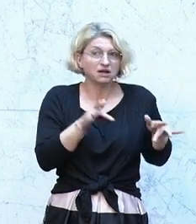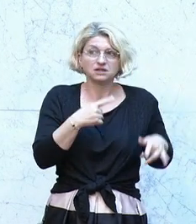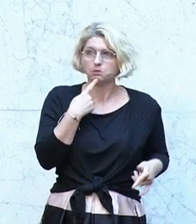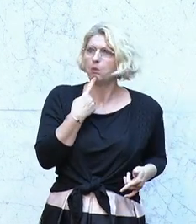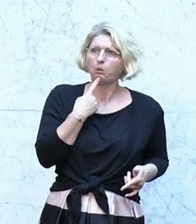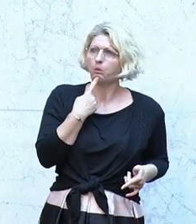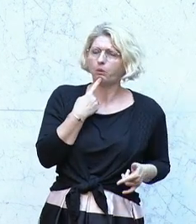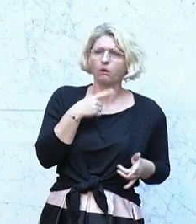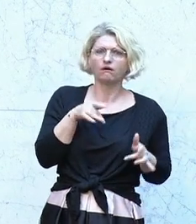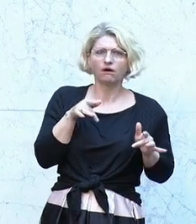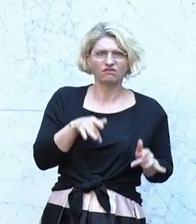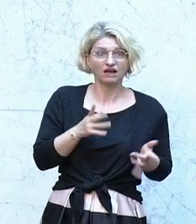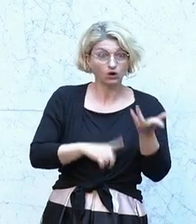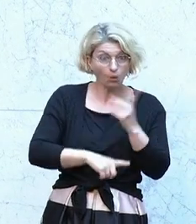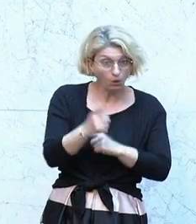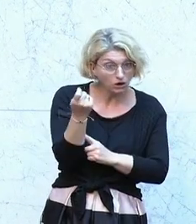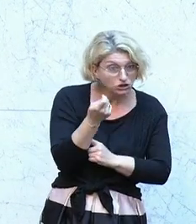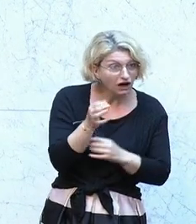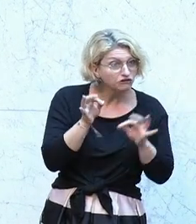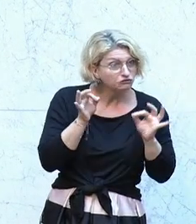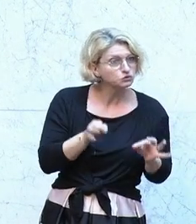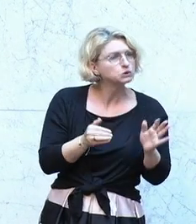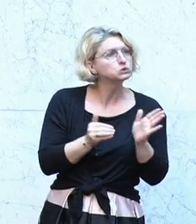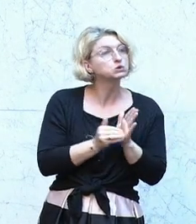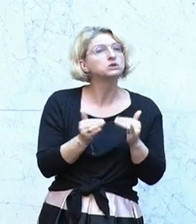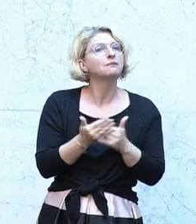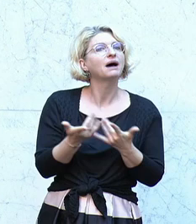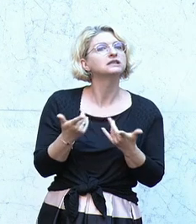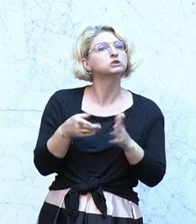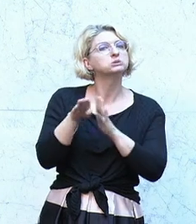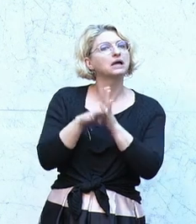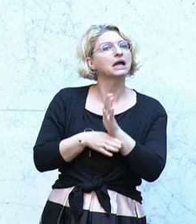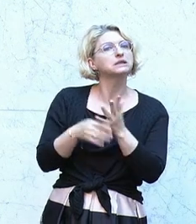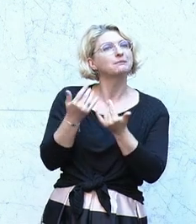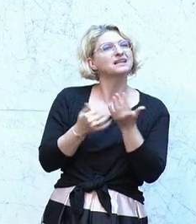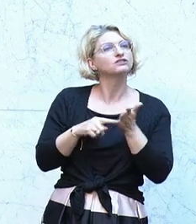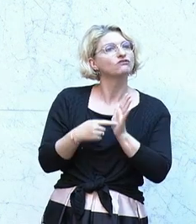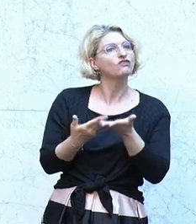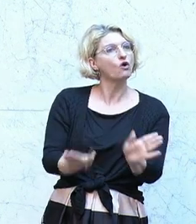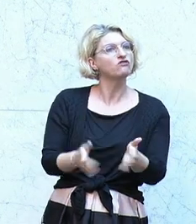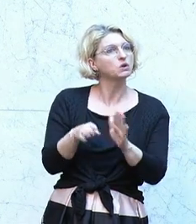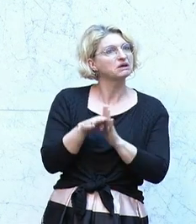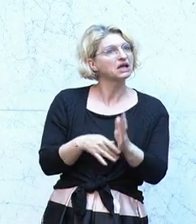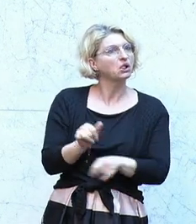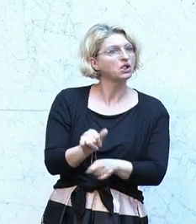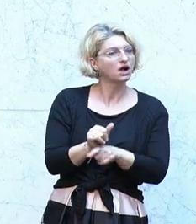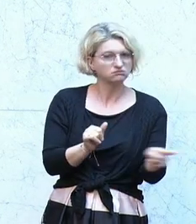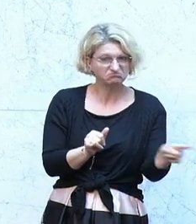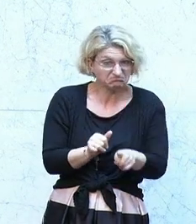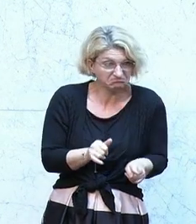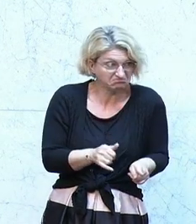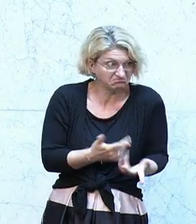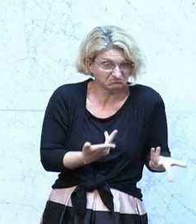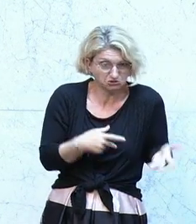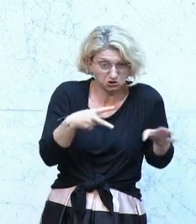mit empfindlichen Strafen haben für systematisches Ignorieren von Bilanzveröffentlichungsregelungen. Wen wollen Sie